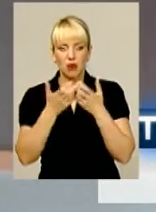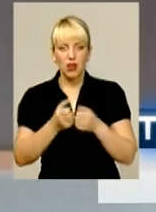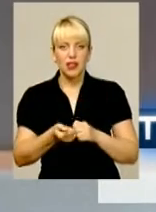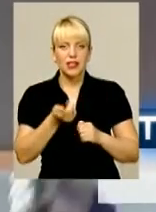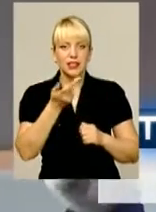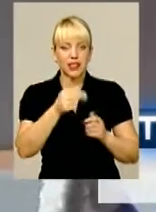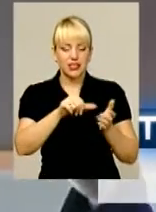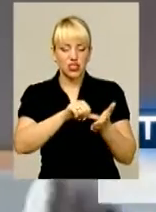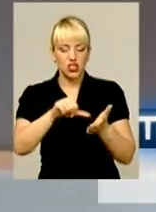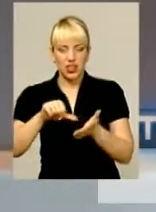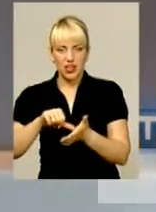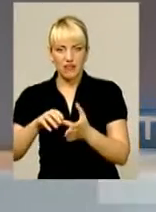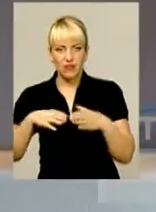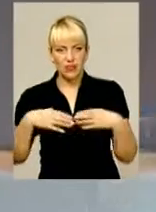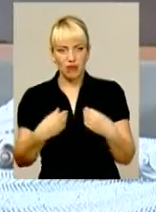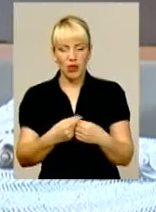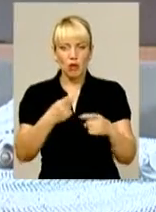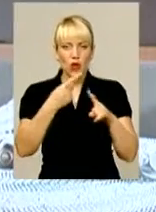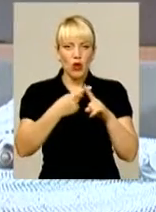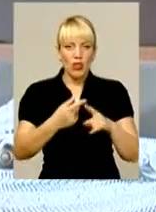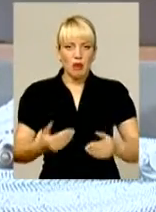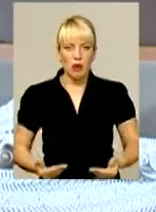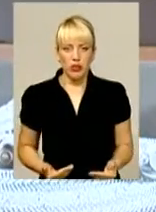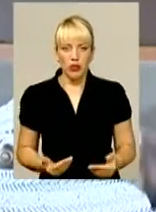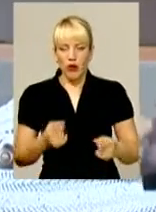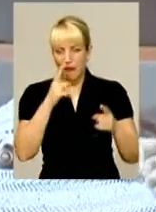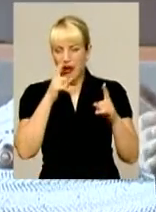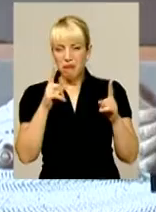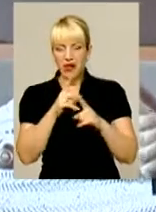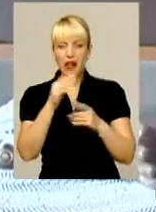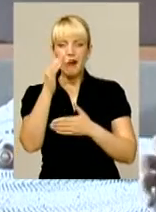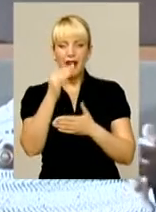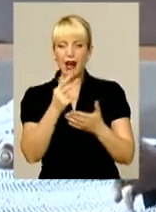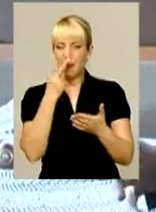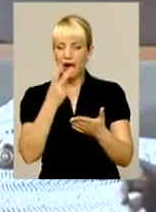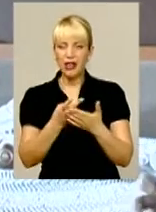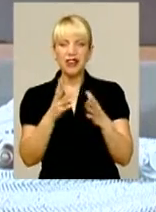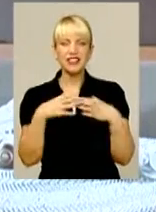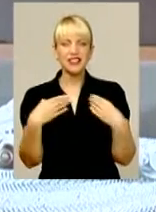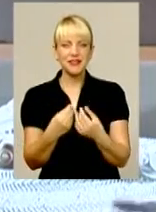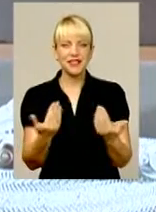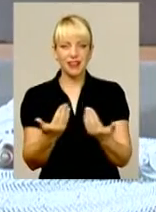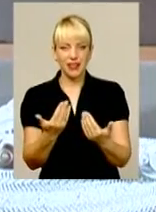декларанта, множили на прожитковий мінімум і в рейтингу показали, які родини яких депутатів живуть за межею бідності.